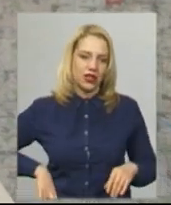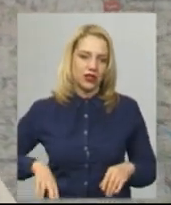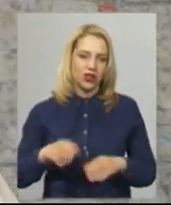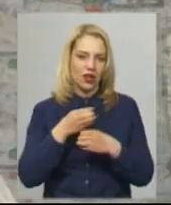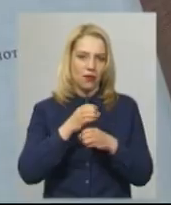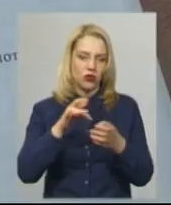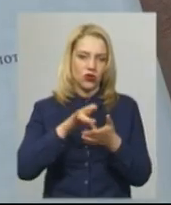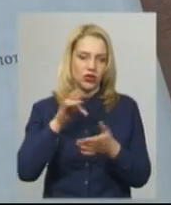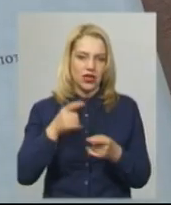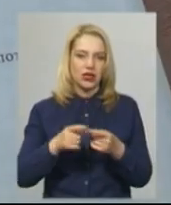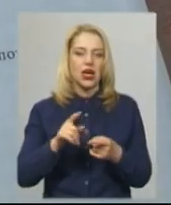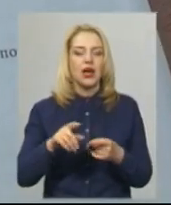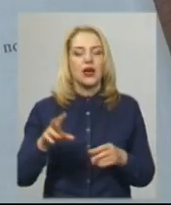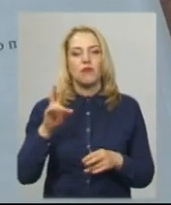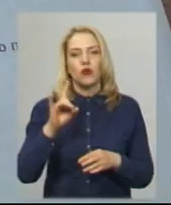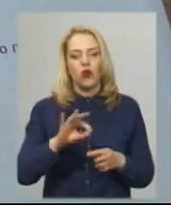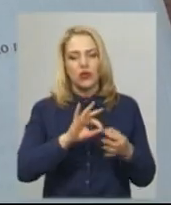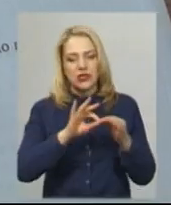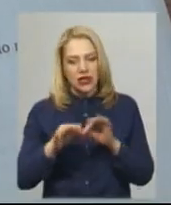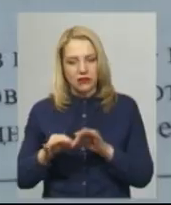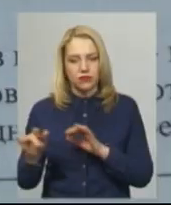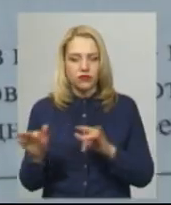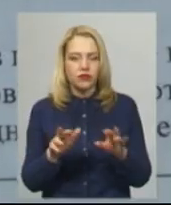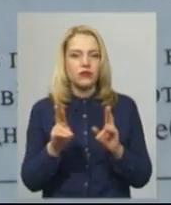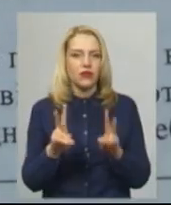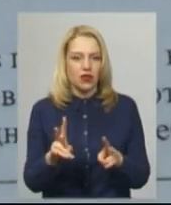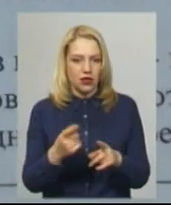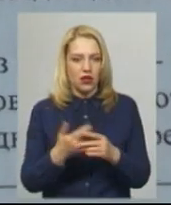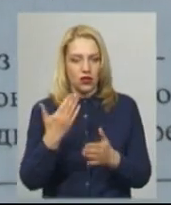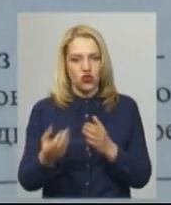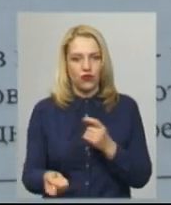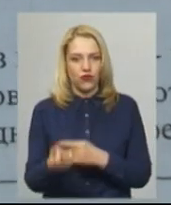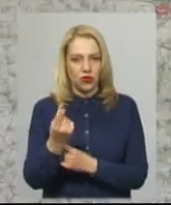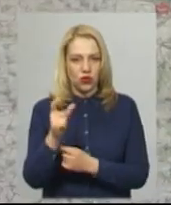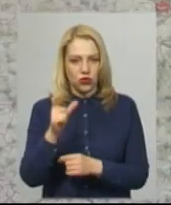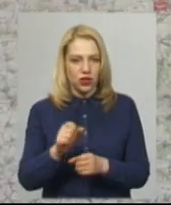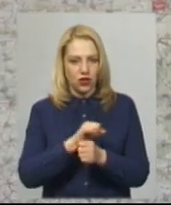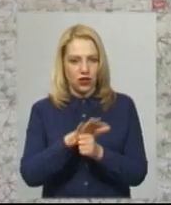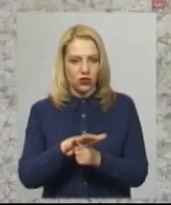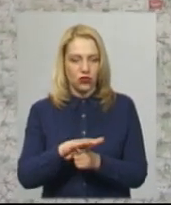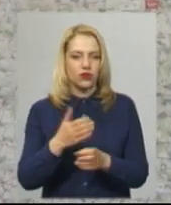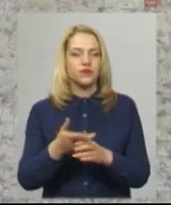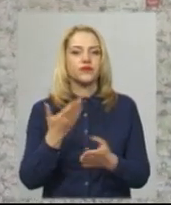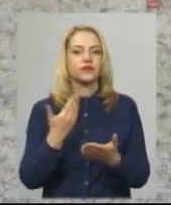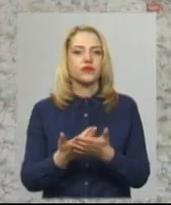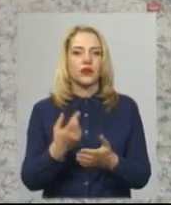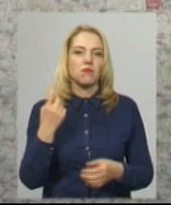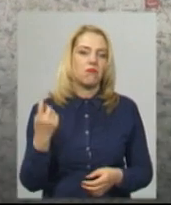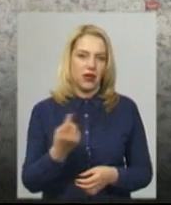Гловацький. Далі про складові алгоритму дій медиків бригади про виявлені підозри на COVID-19. Перше, це